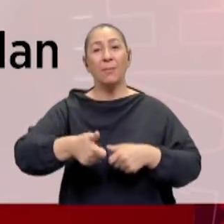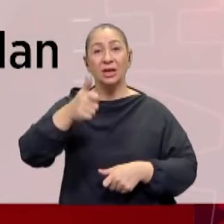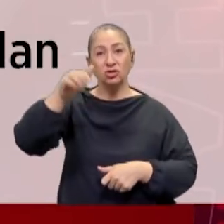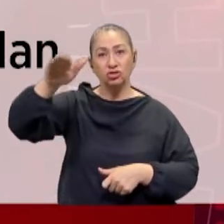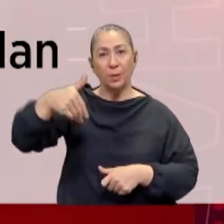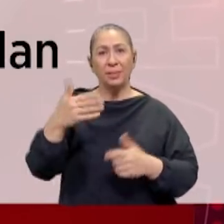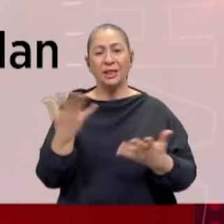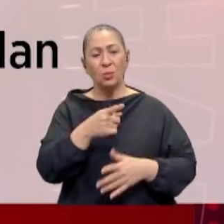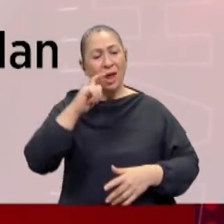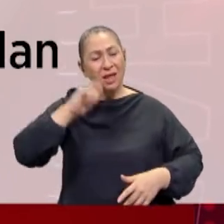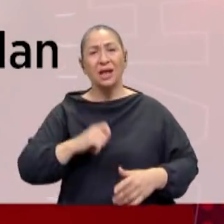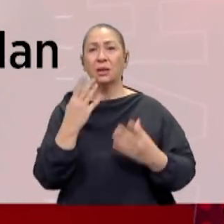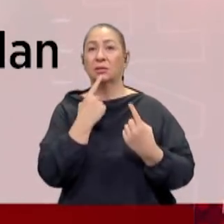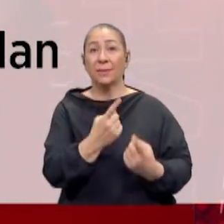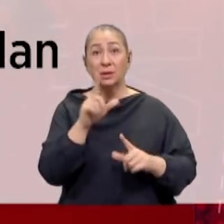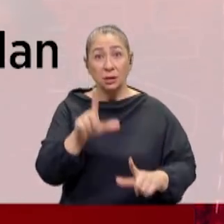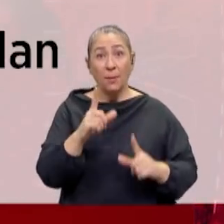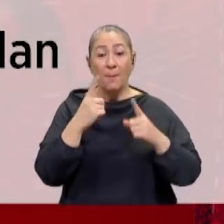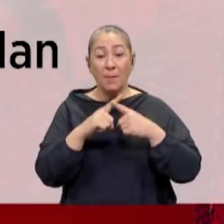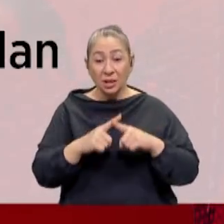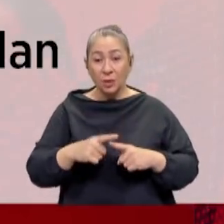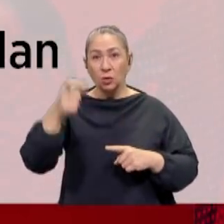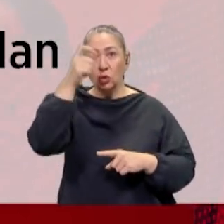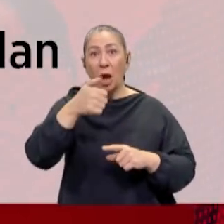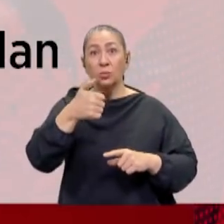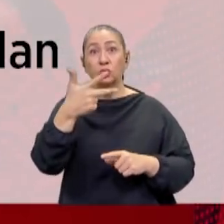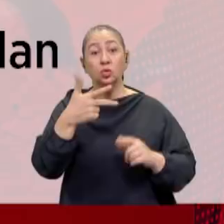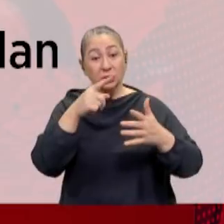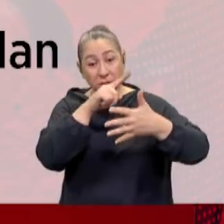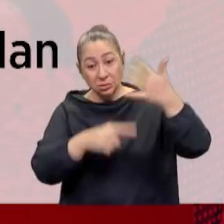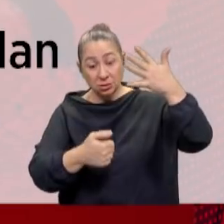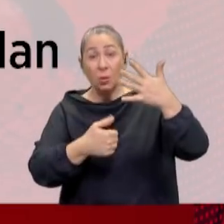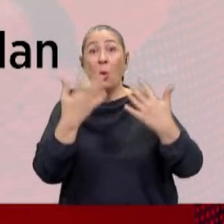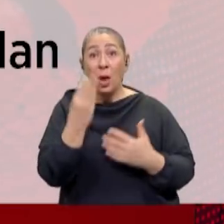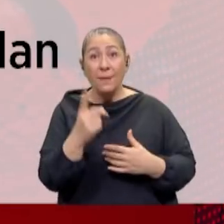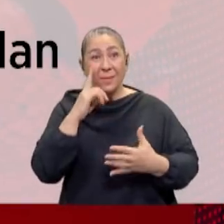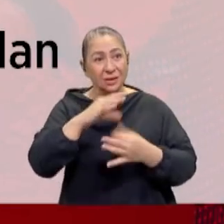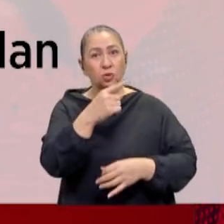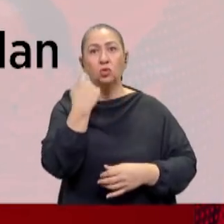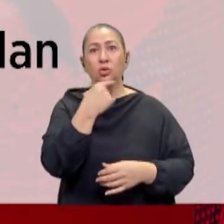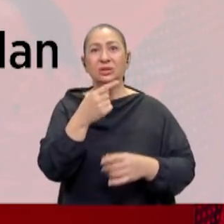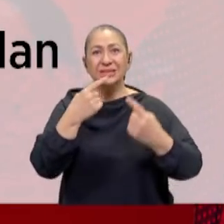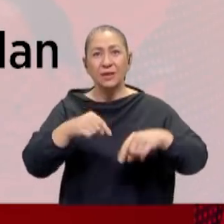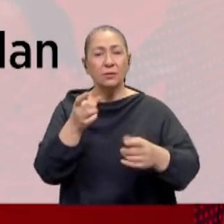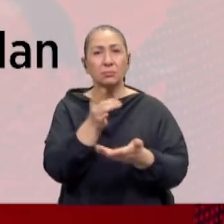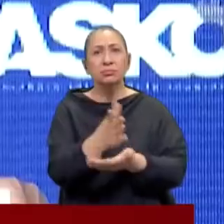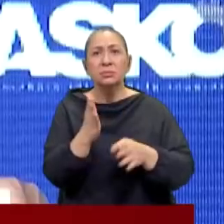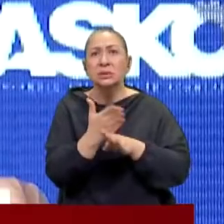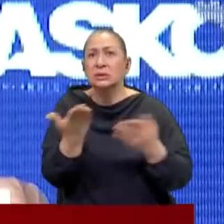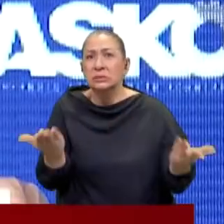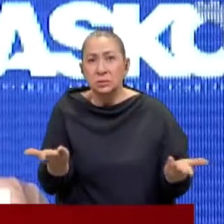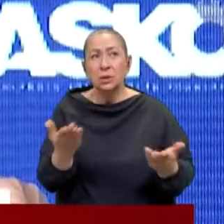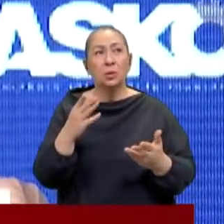çağırıp nedir bu rezalet demesi lazım? Matematikte Türkiye'de 63. sırada olan birini siz sözlü sınavda nasıl elersiniz?